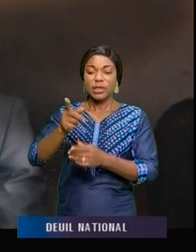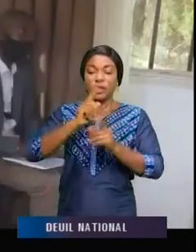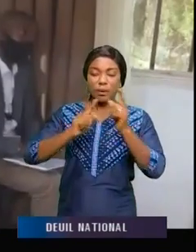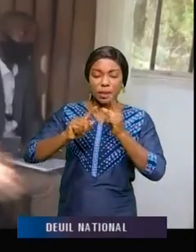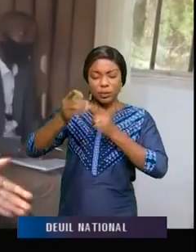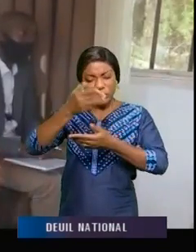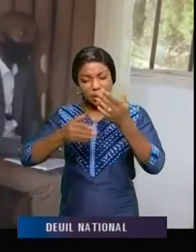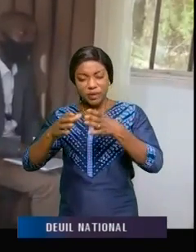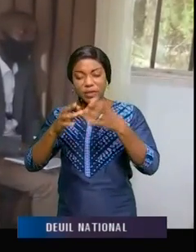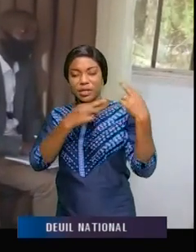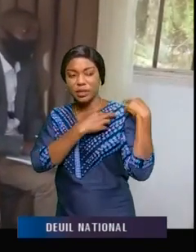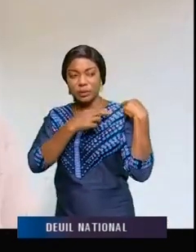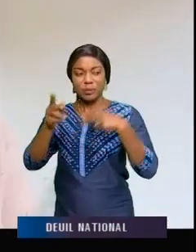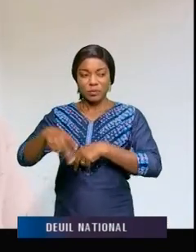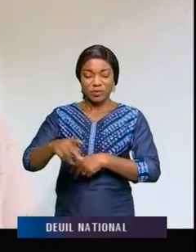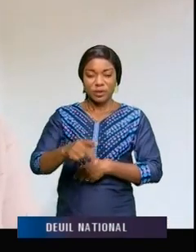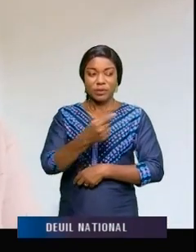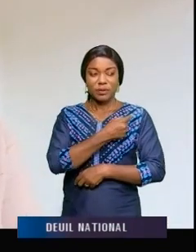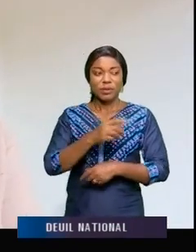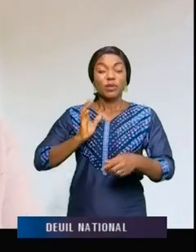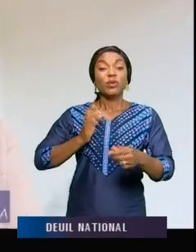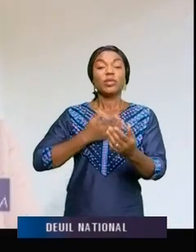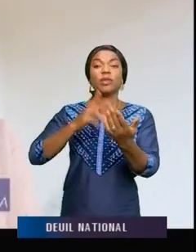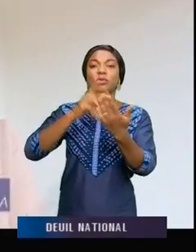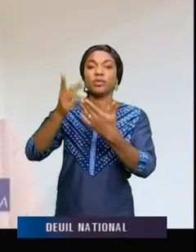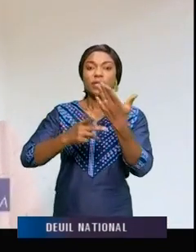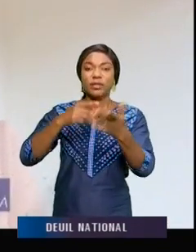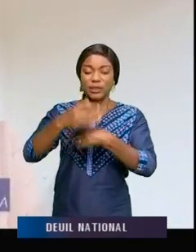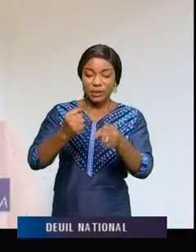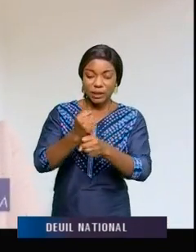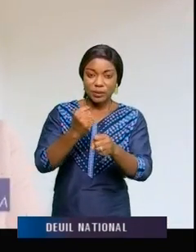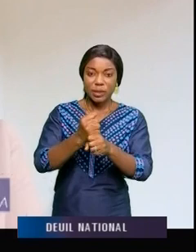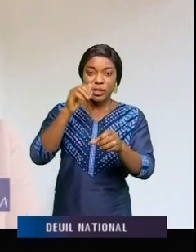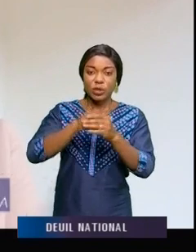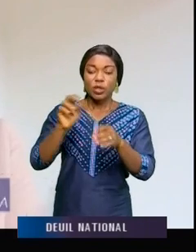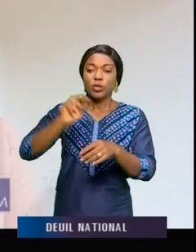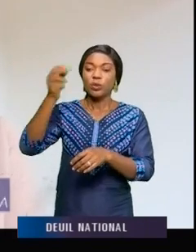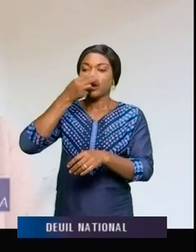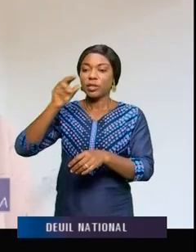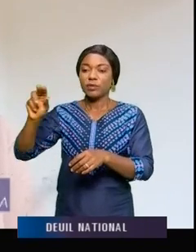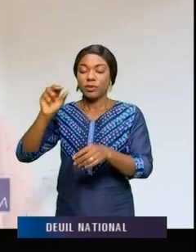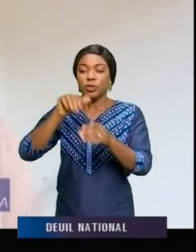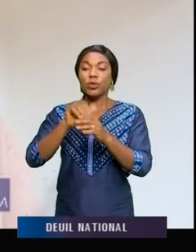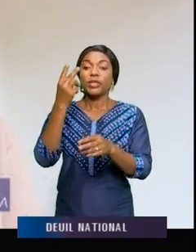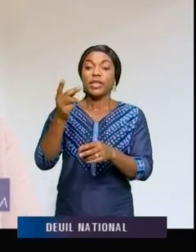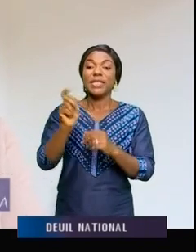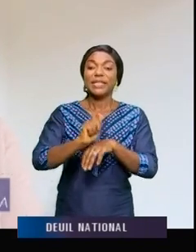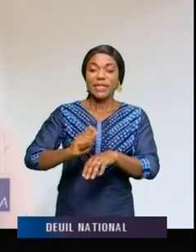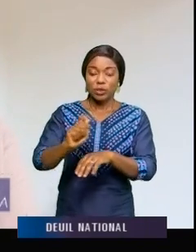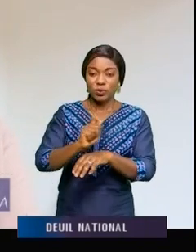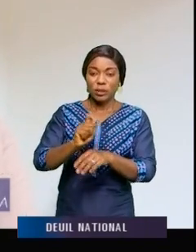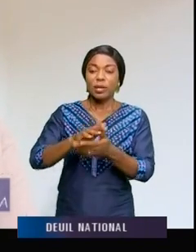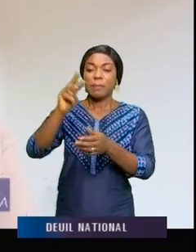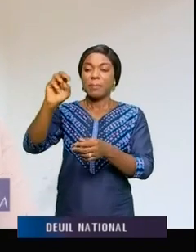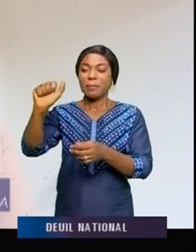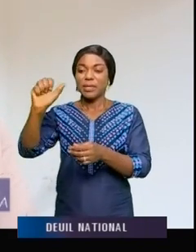échange avec l'autorité provinciale. Le projet sera exécuté au Nord-Kivu dans deux territoires à savoir le territoire de Massissi